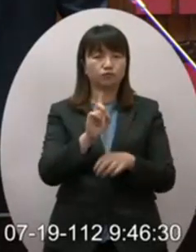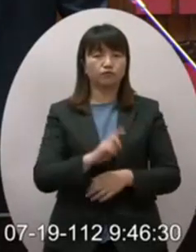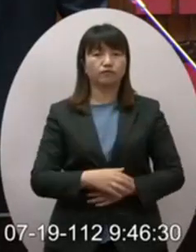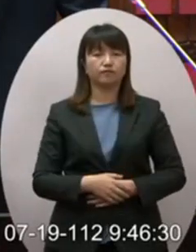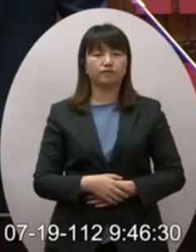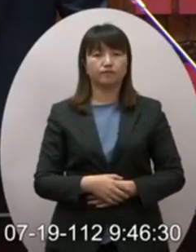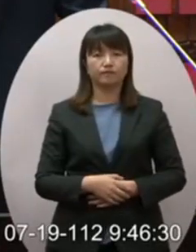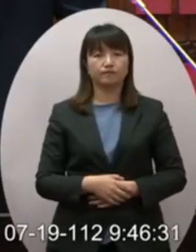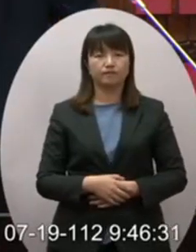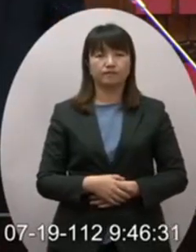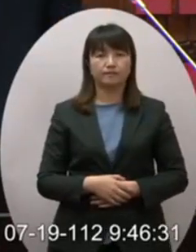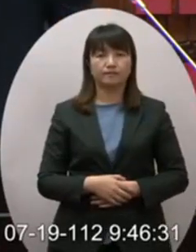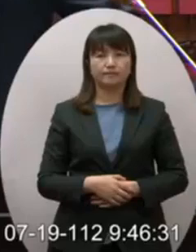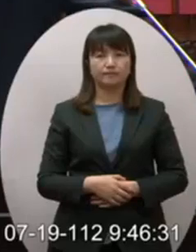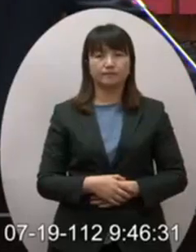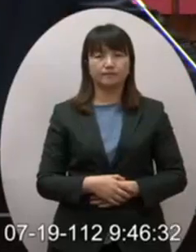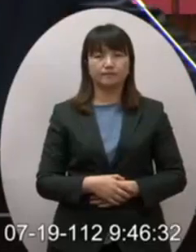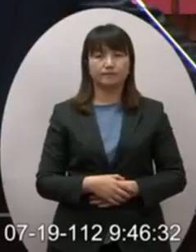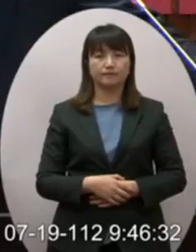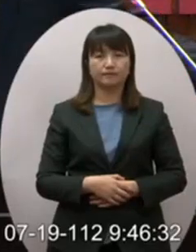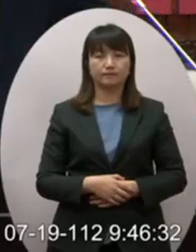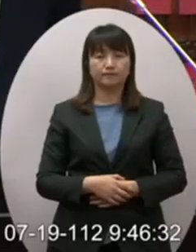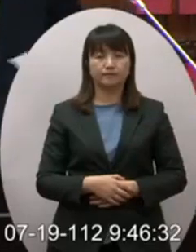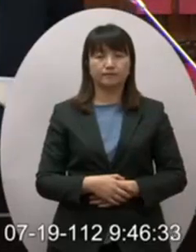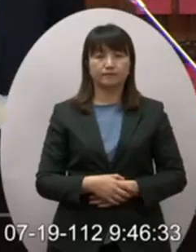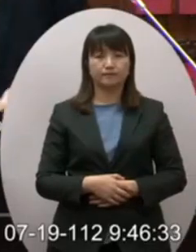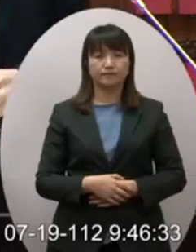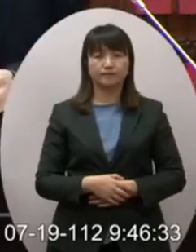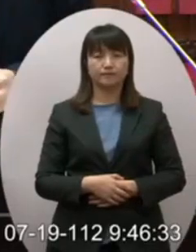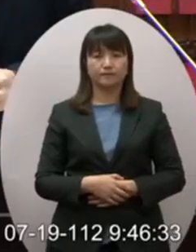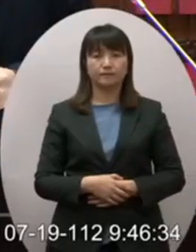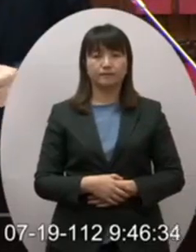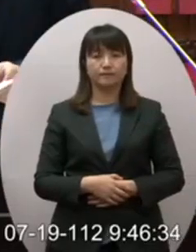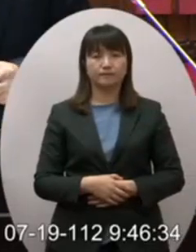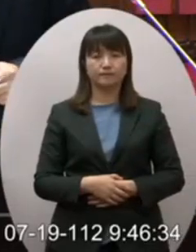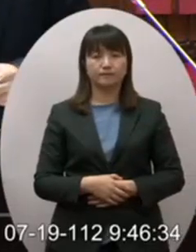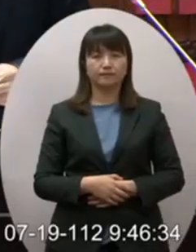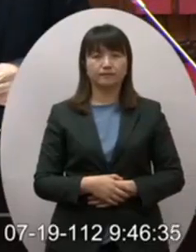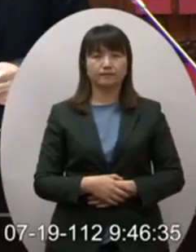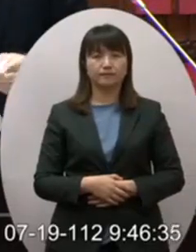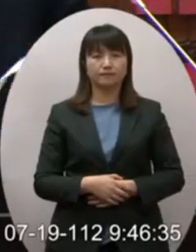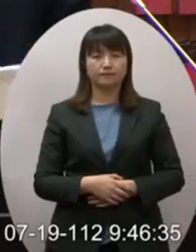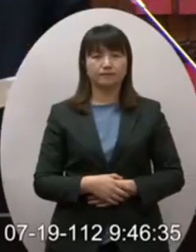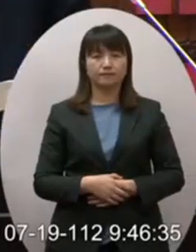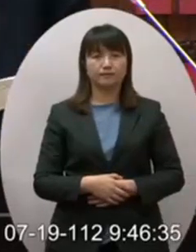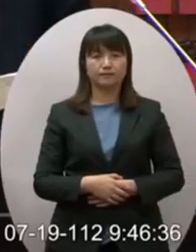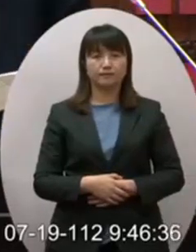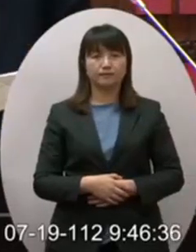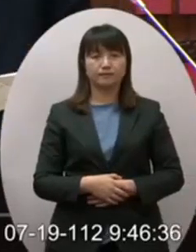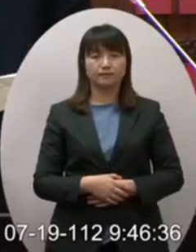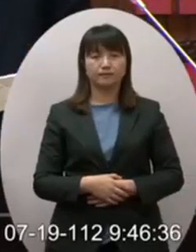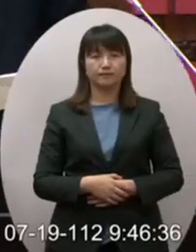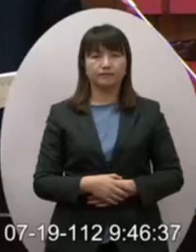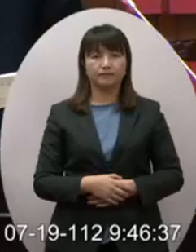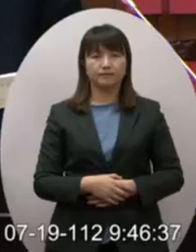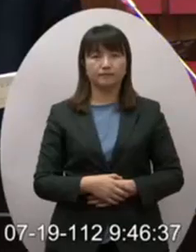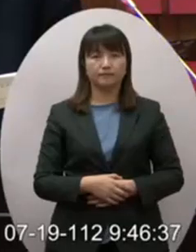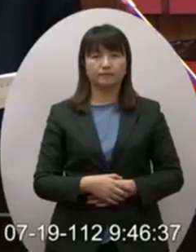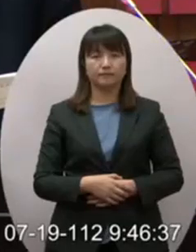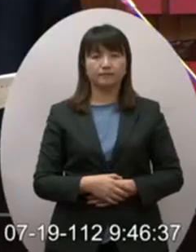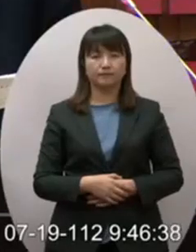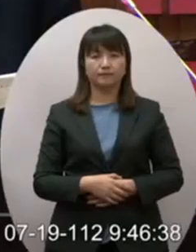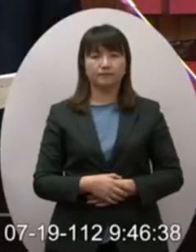我想我們最重要的這個經貿的目標呢就是能夠跟我們理念相同的國家